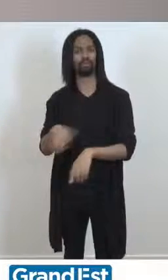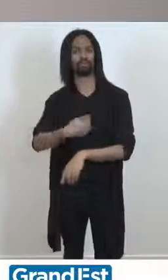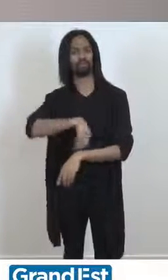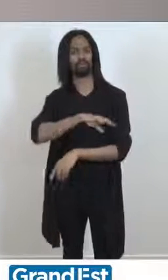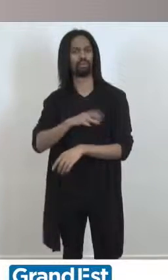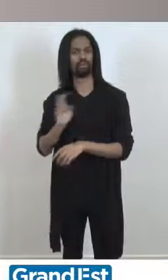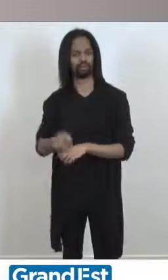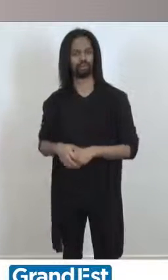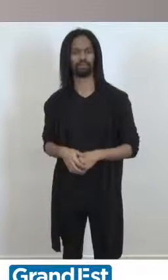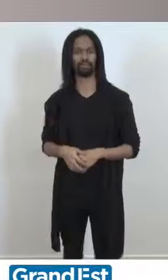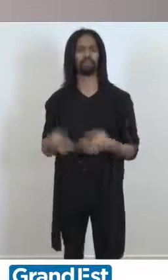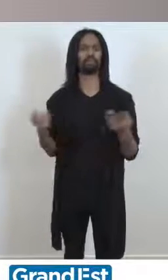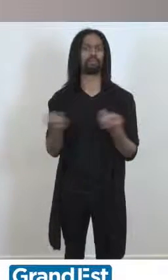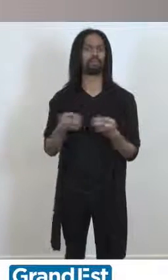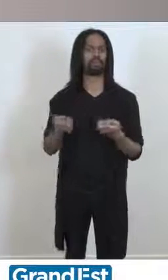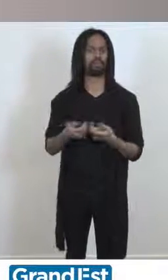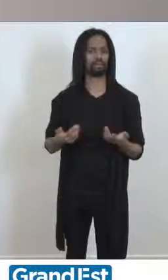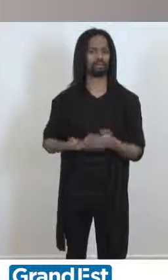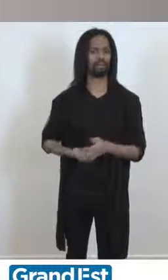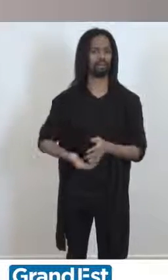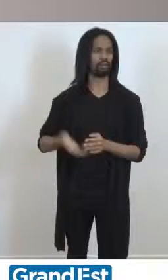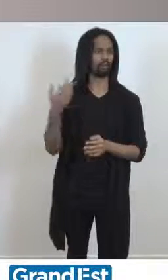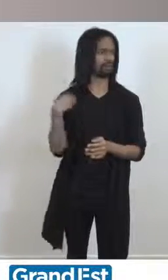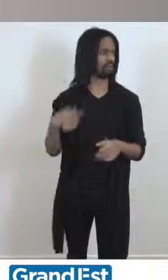hamster. J'aurais presque envie de dire hashtag Philippe Richard.